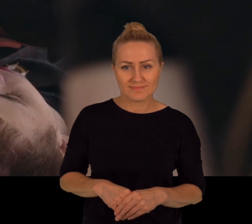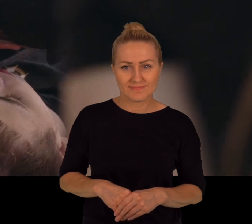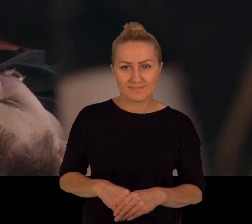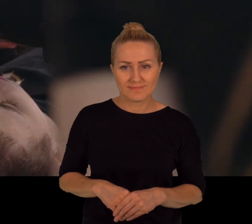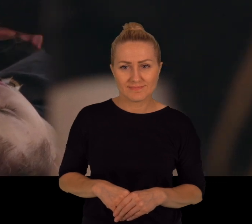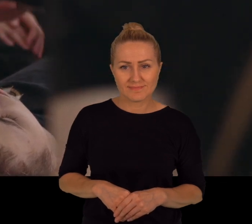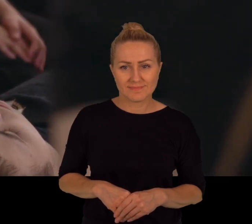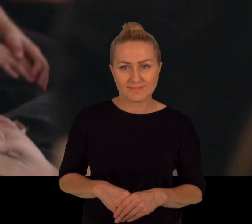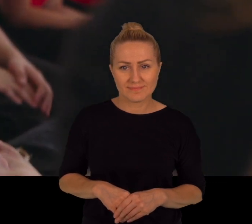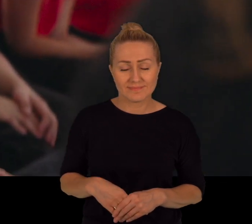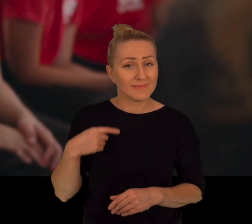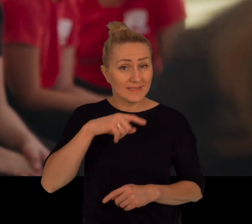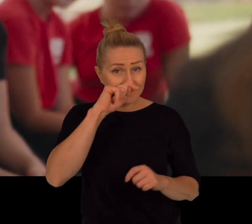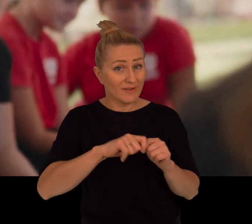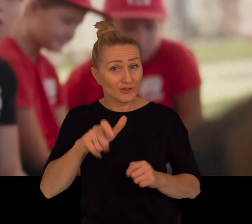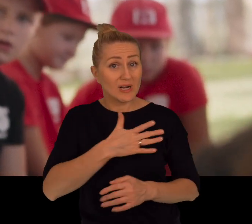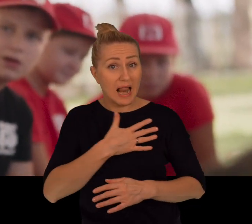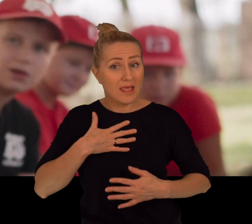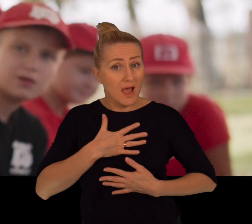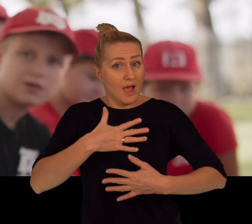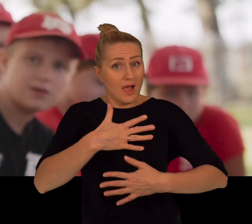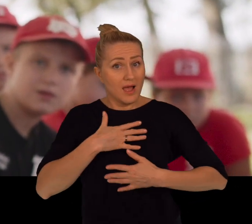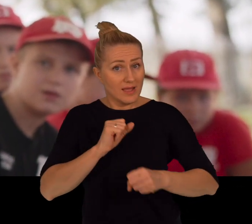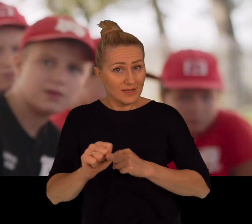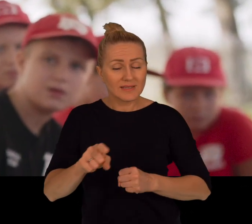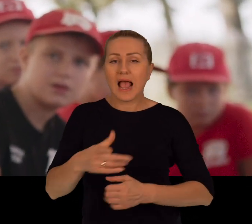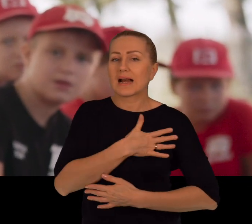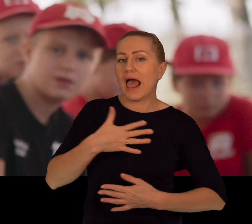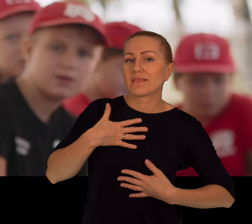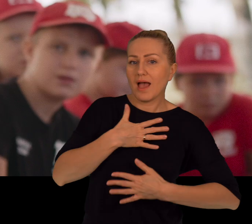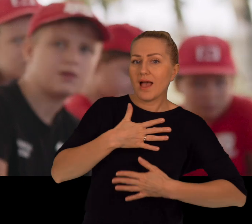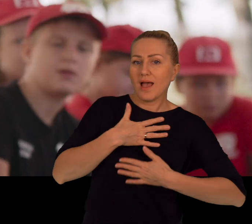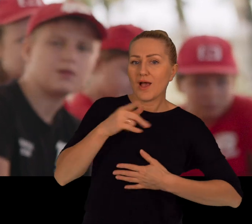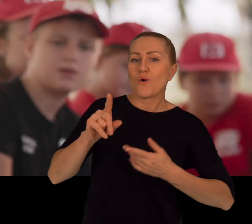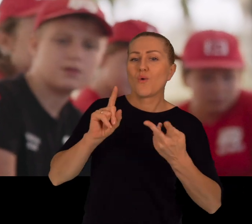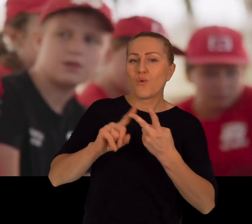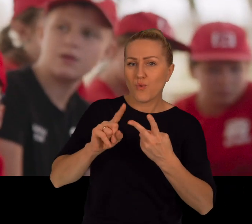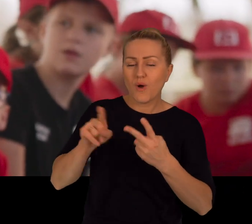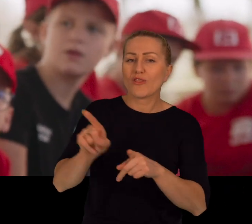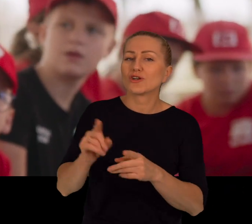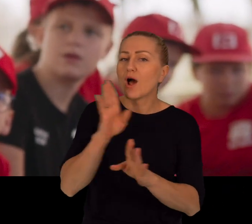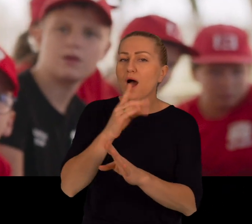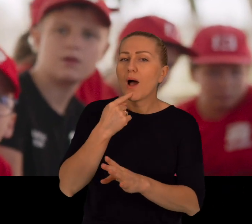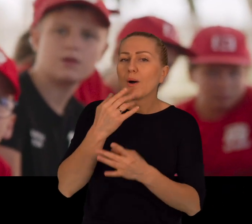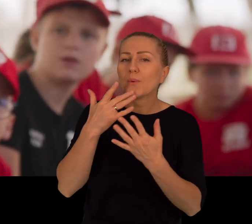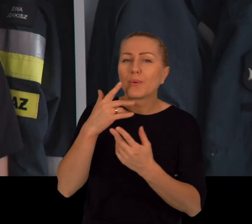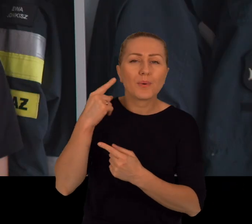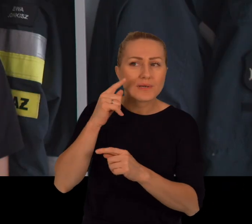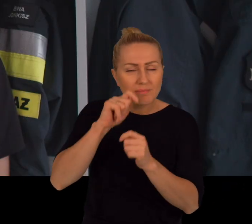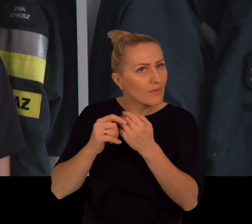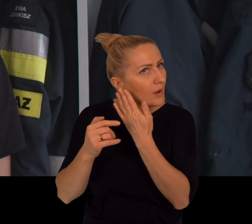Zbieram się, czy pomiesi się klatka, oddech się. Oddecha. No, klatka blusiowa, druga rzecz? Oddech na policzku.